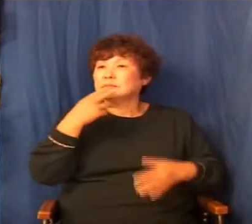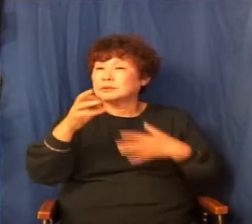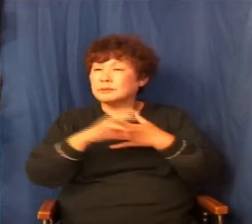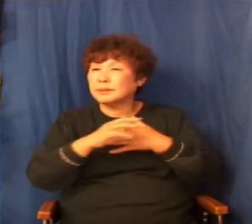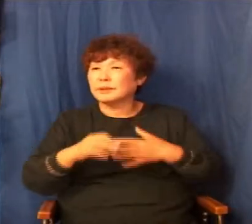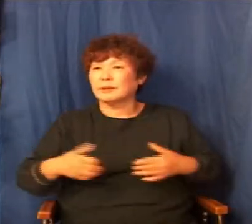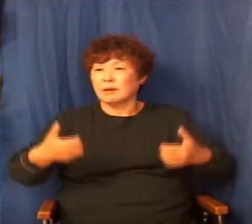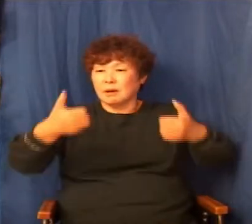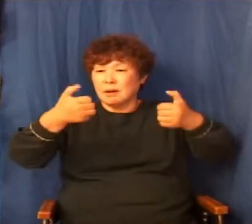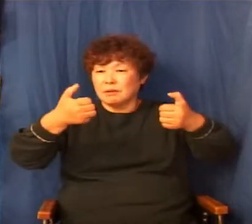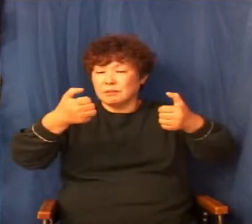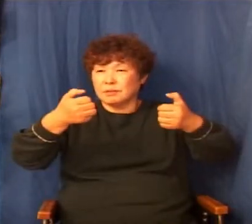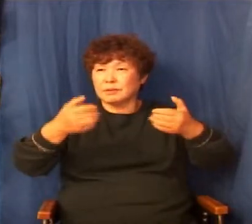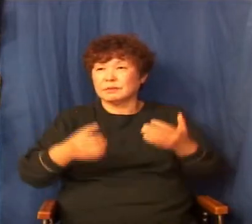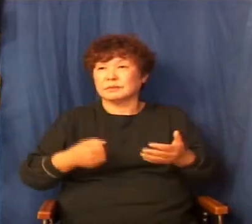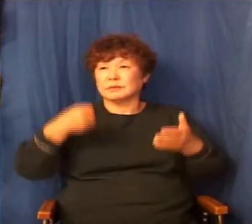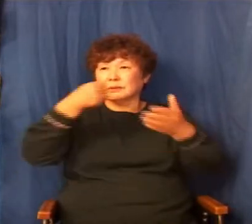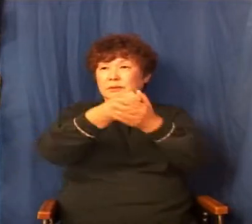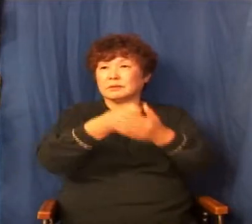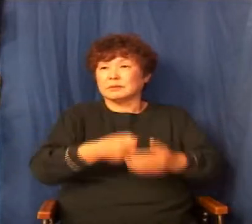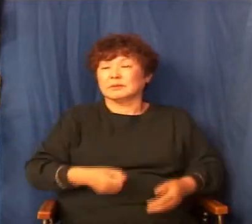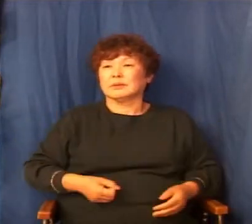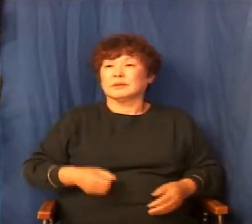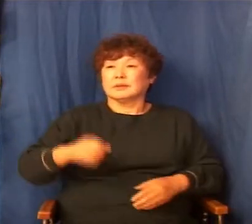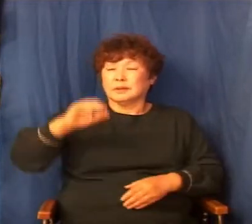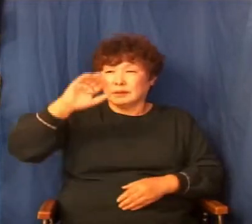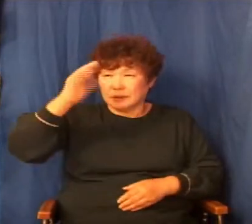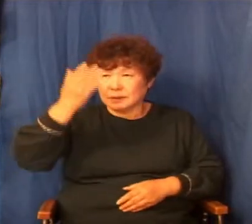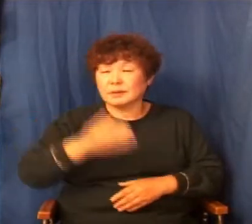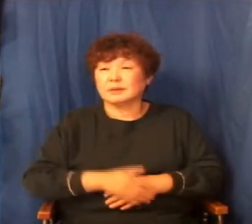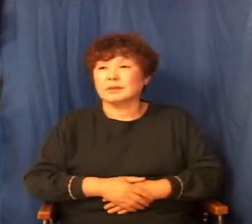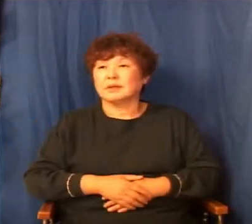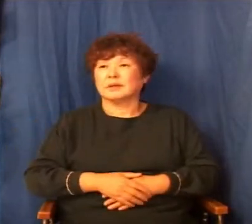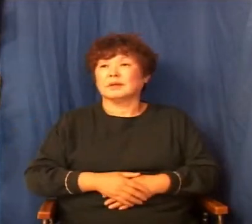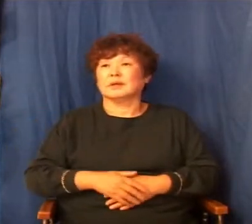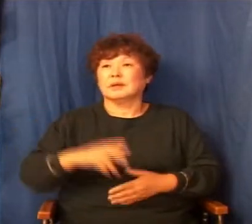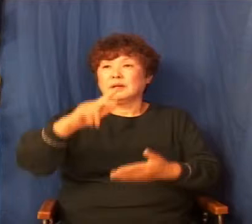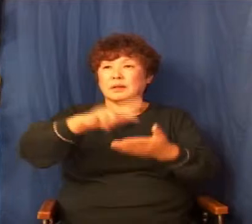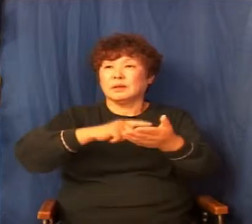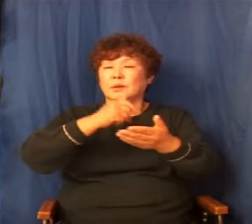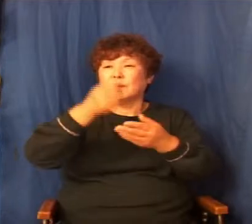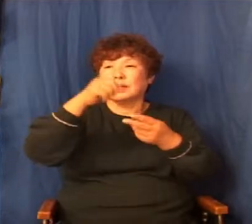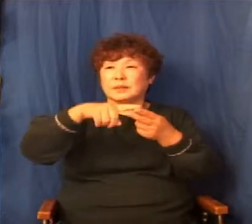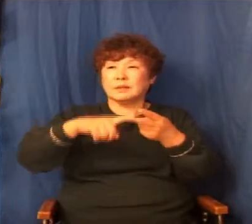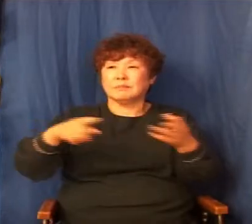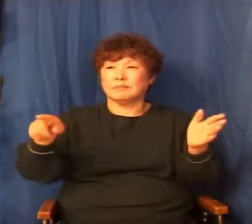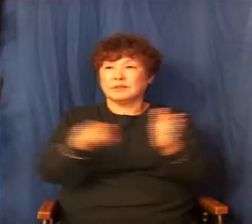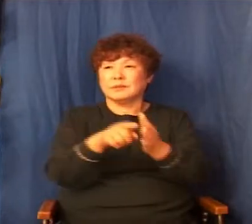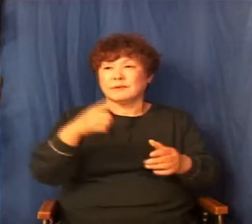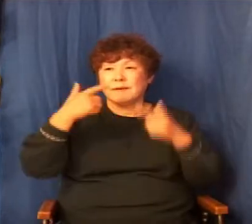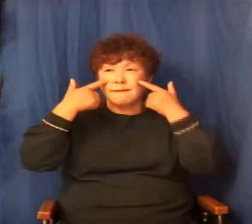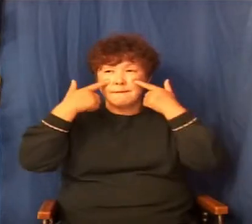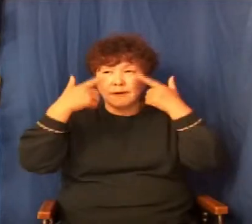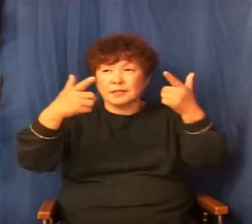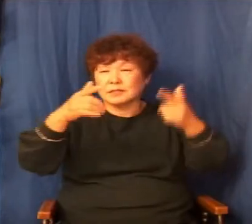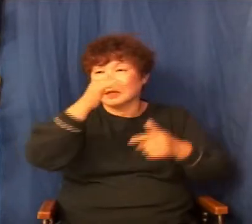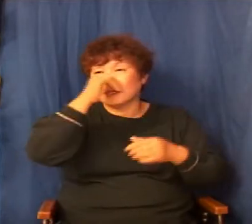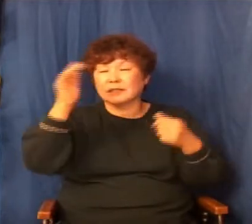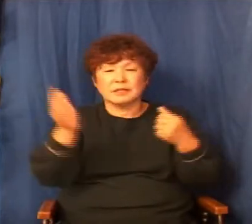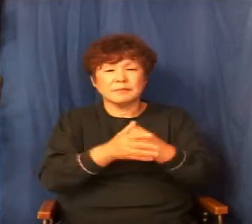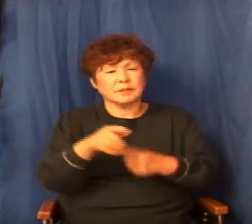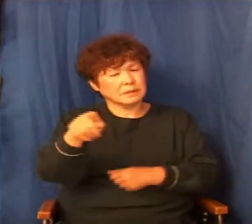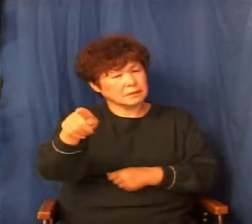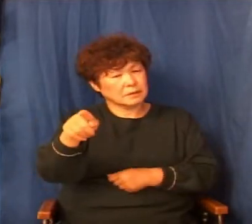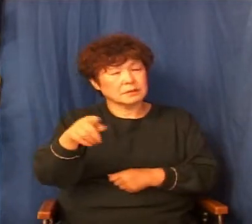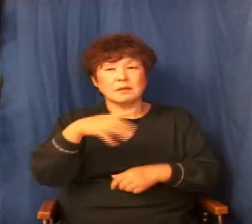통해서 결정하는 게 최선이죠. 그런데 여우와에 대한 믿음이 확고했기 때문에 이것은 여우와께서 좋아하지 않아